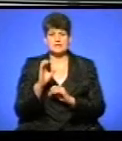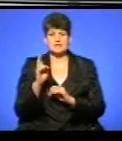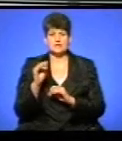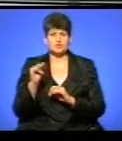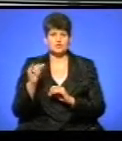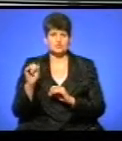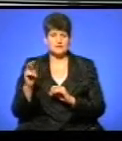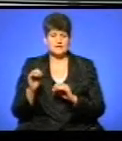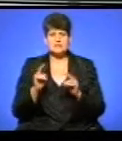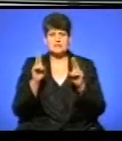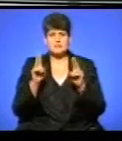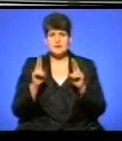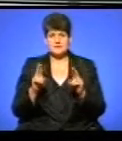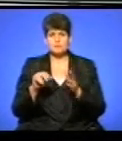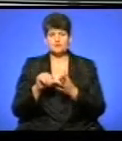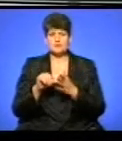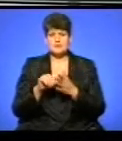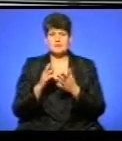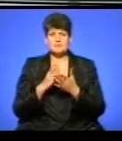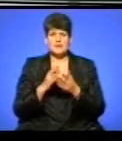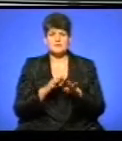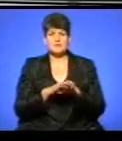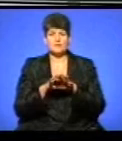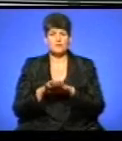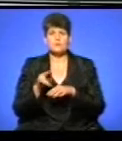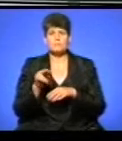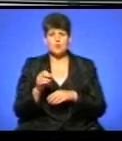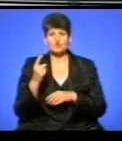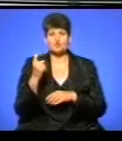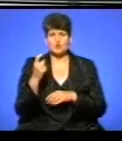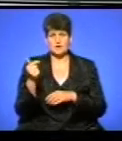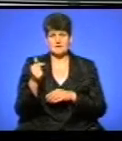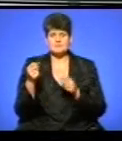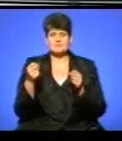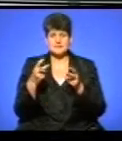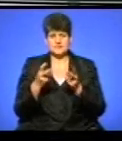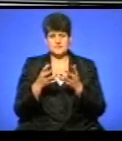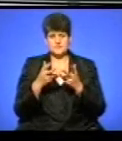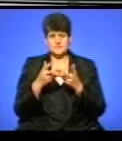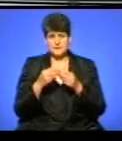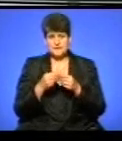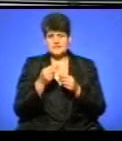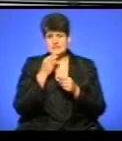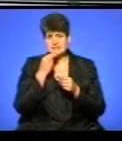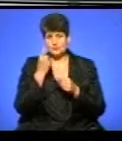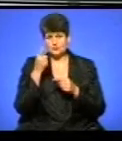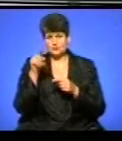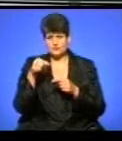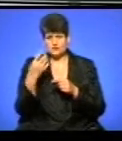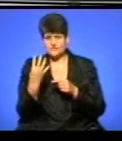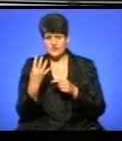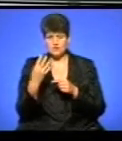За правилами учасники флешмобу мали перерахувати по 100 гривень на спеціальний благодійний рахунок, з'їсти четвертину лимона,